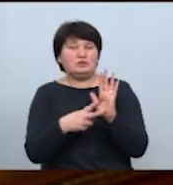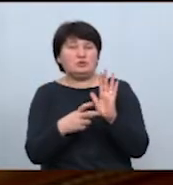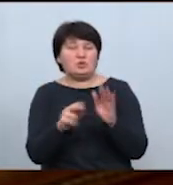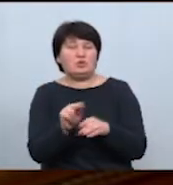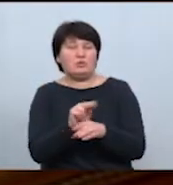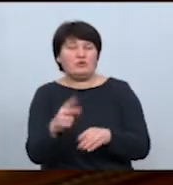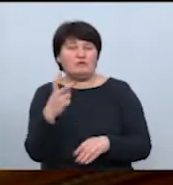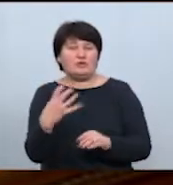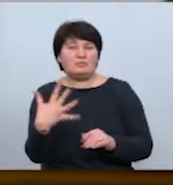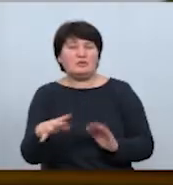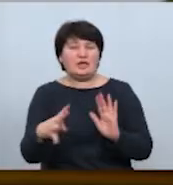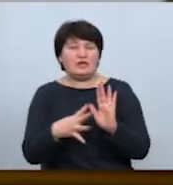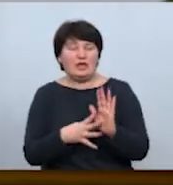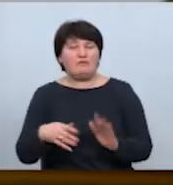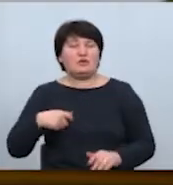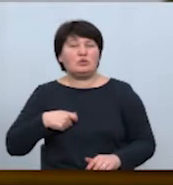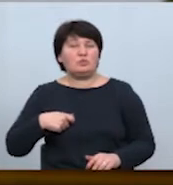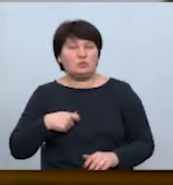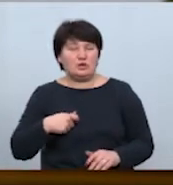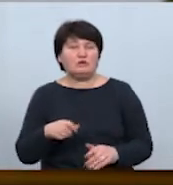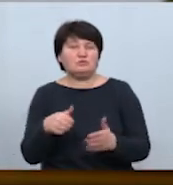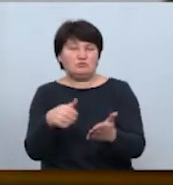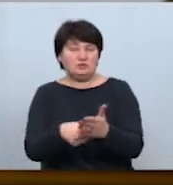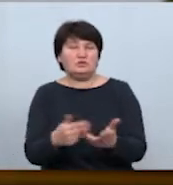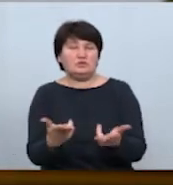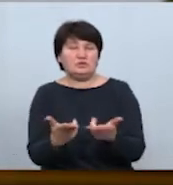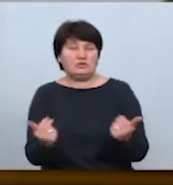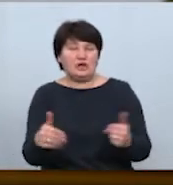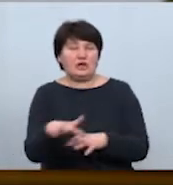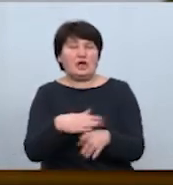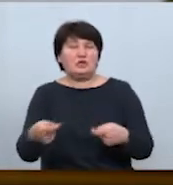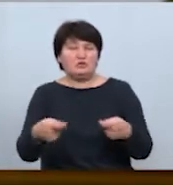259 народних депутатів натиснули «Так». Ринок землі відкрили.